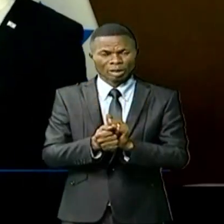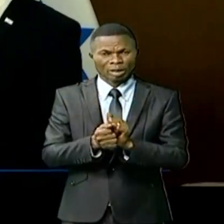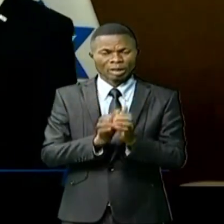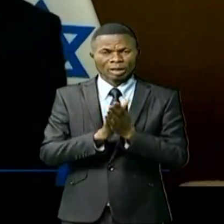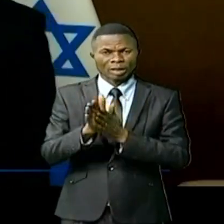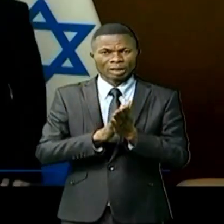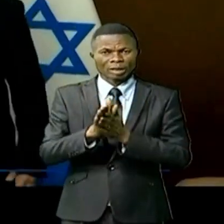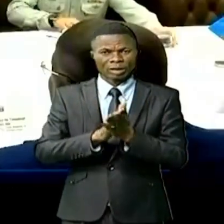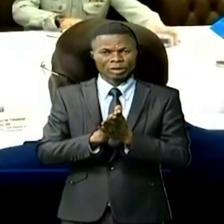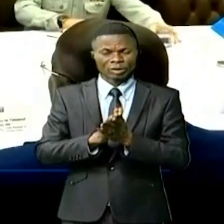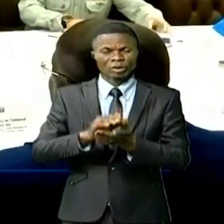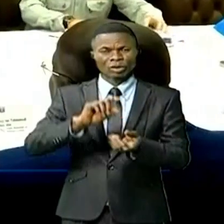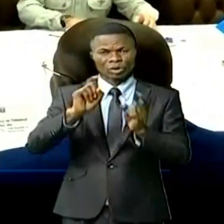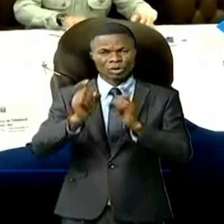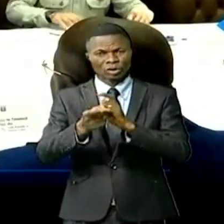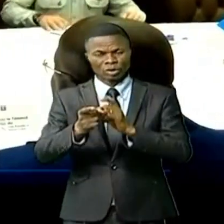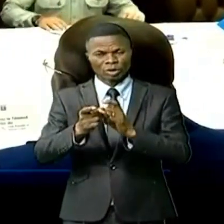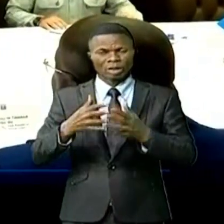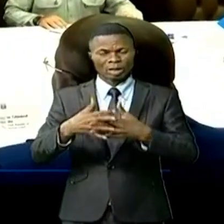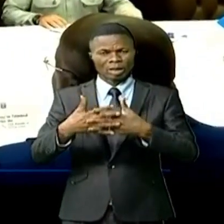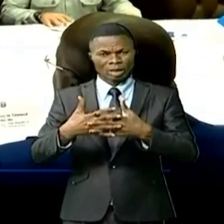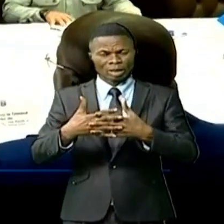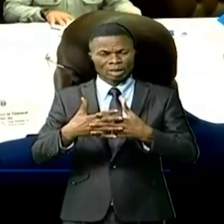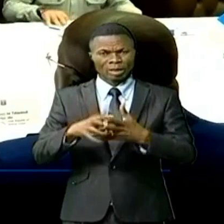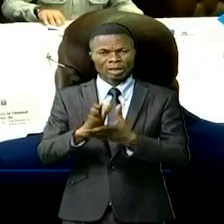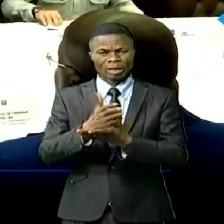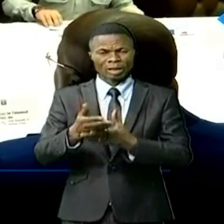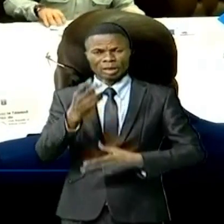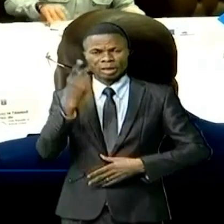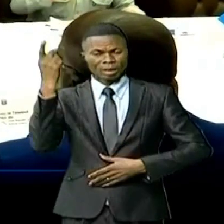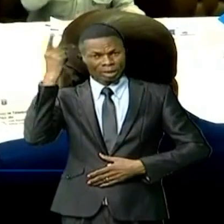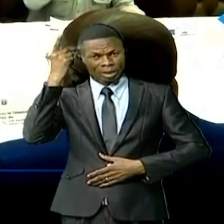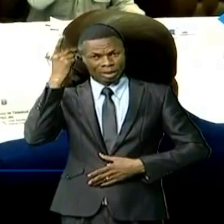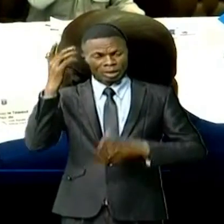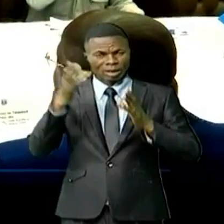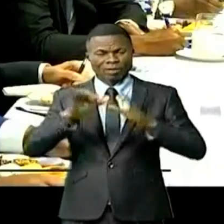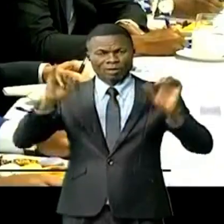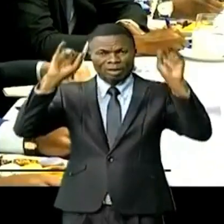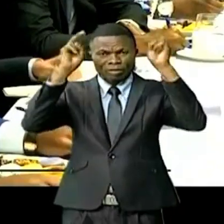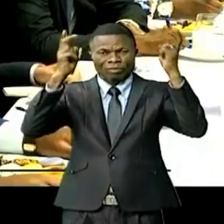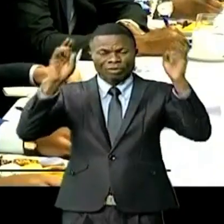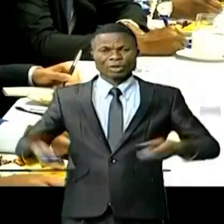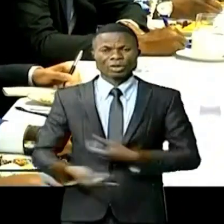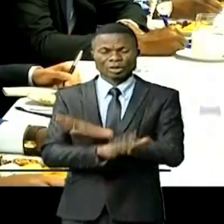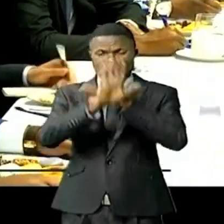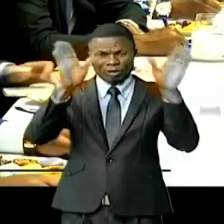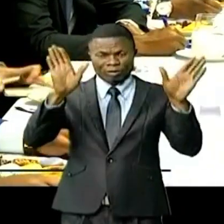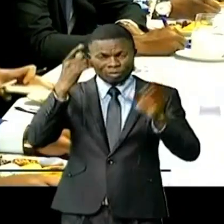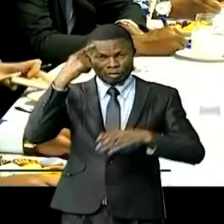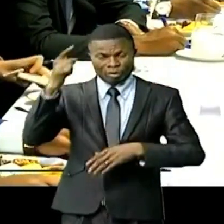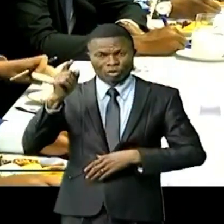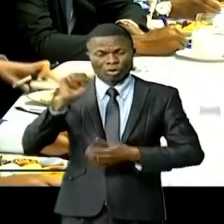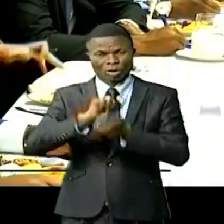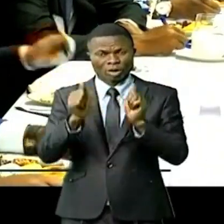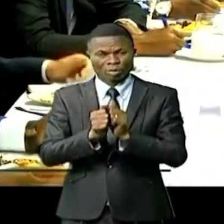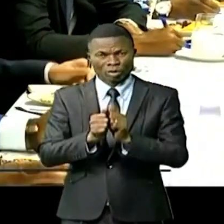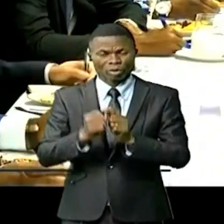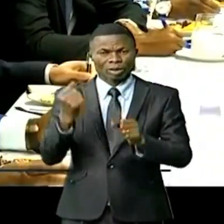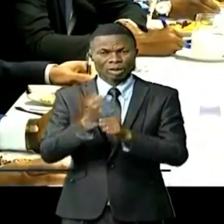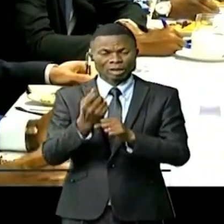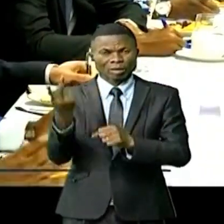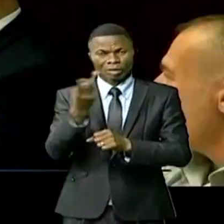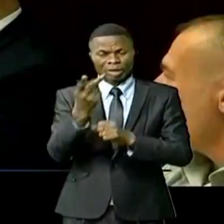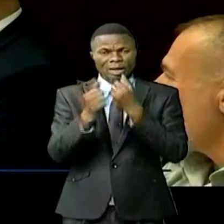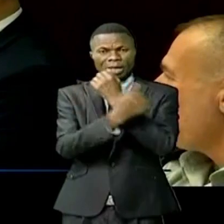à la redynamisation du partenariat entre Kinshasa et Jérusalem. Pour la RDC, les domaines de coopération bilatérale